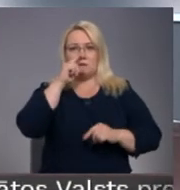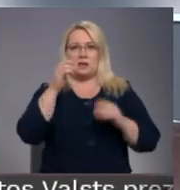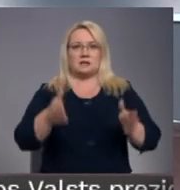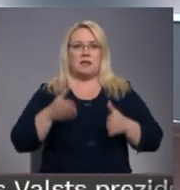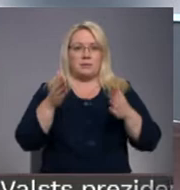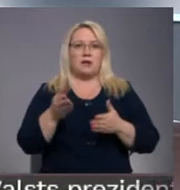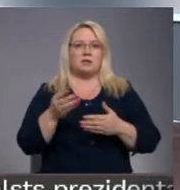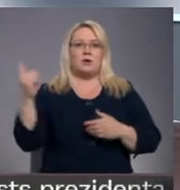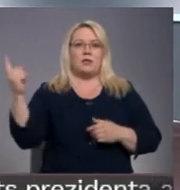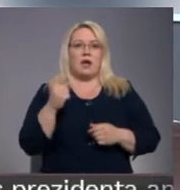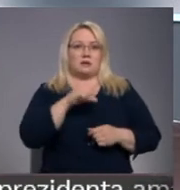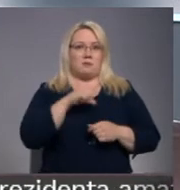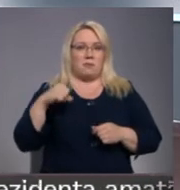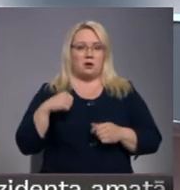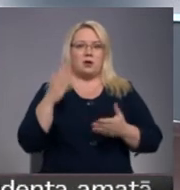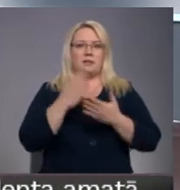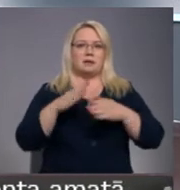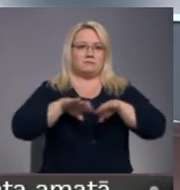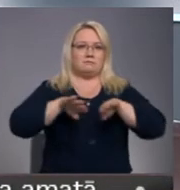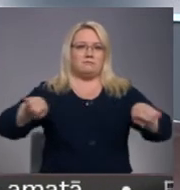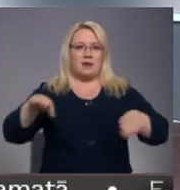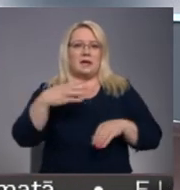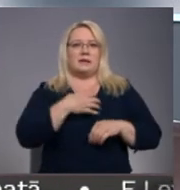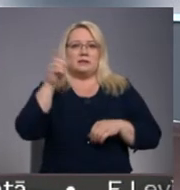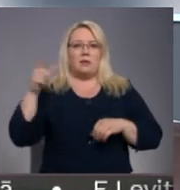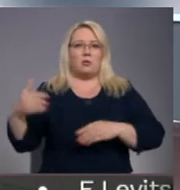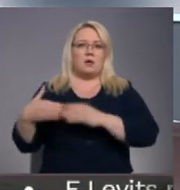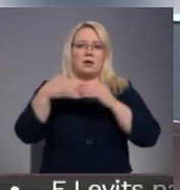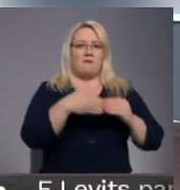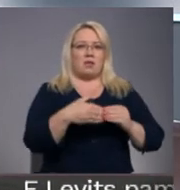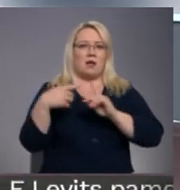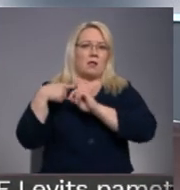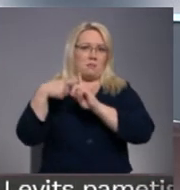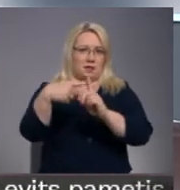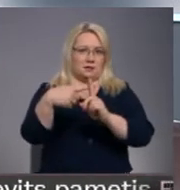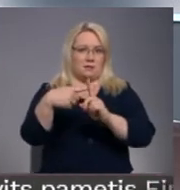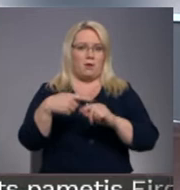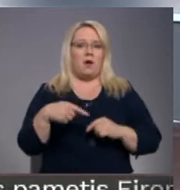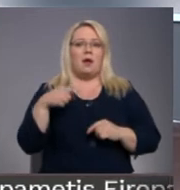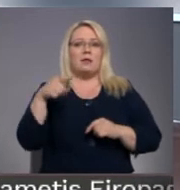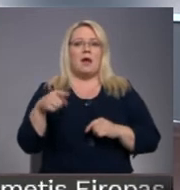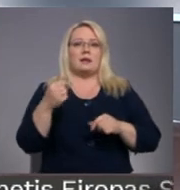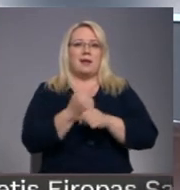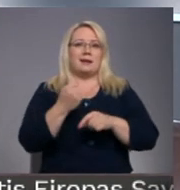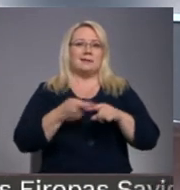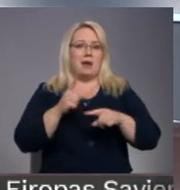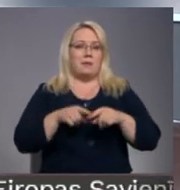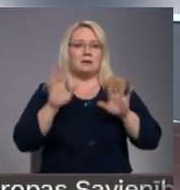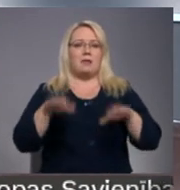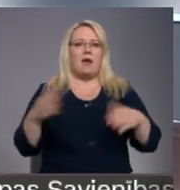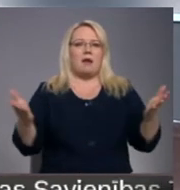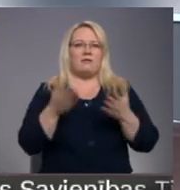stradiņas slimnīcas, nāks paši, tiks atdalīt no slimajiem, kurus ievēdara neatliekamās palīdzības mašīnām. Tas darīts tādēļ, lai